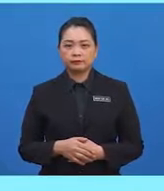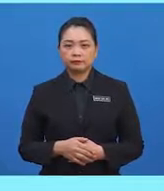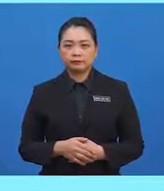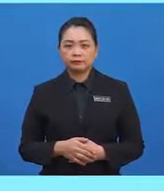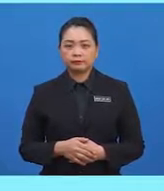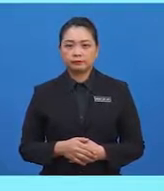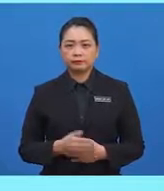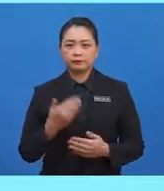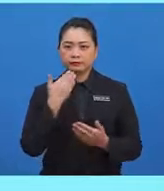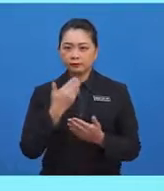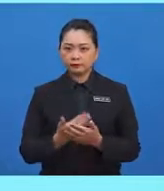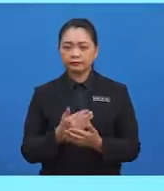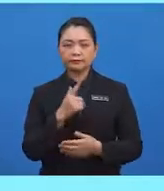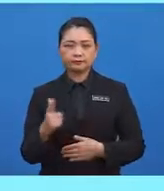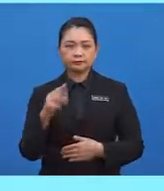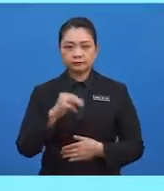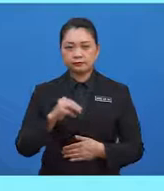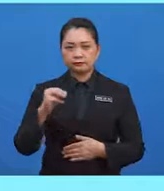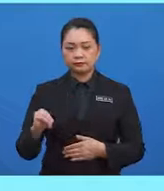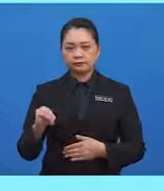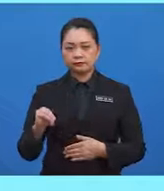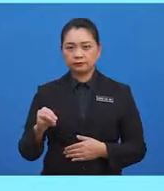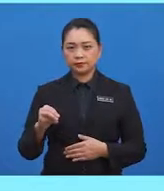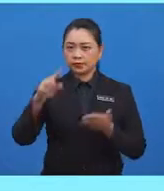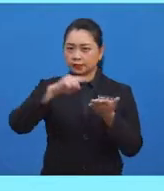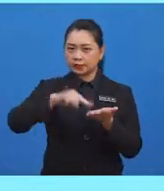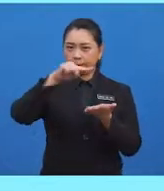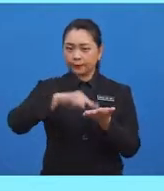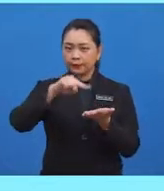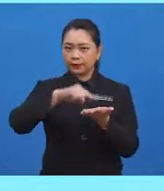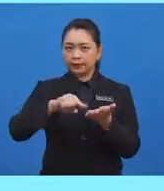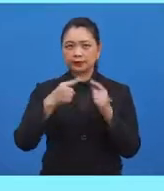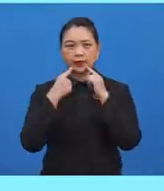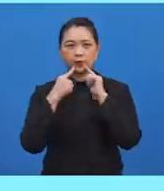Baiklah, murid-murid. Mari kita semak jawapannya.